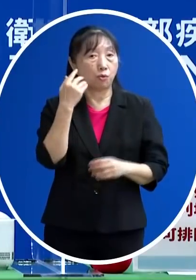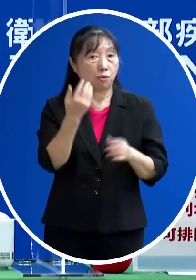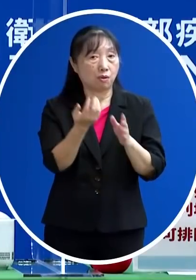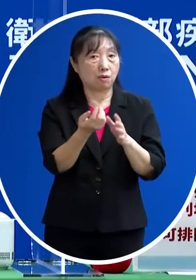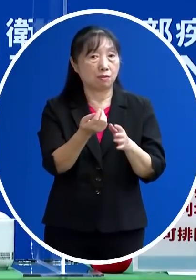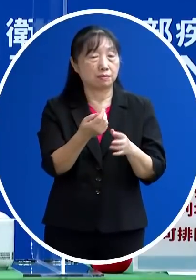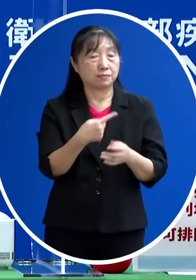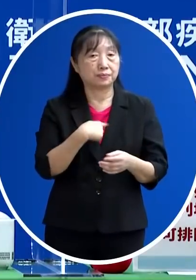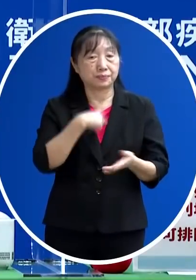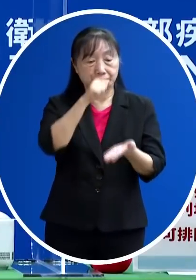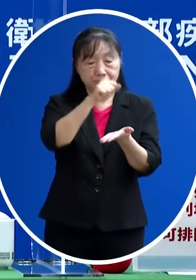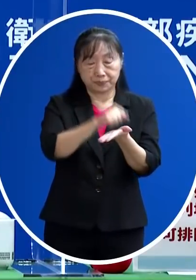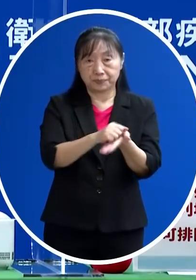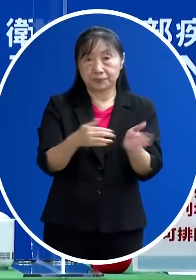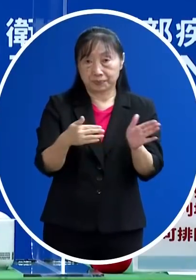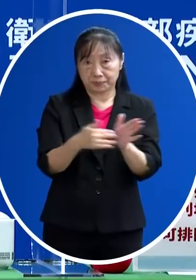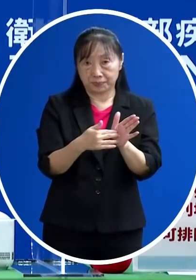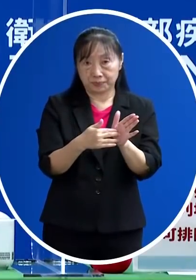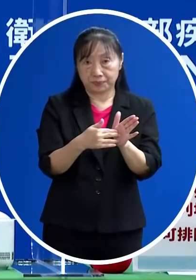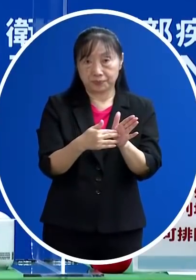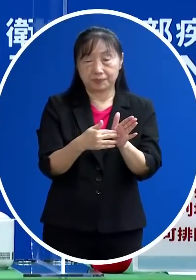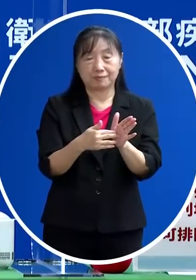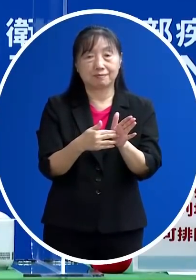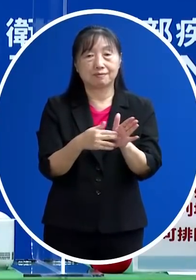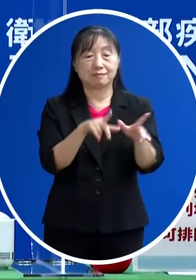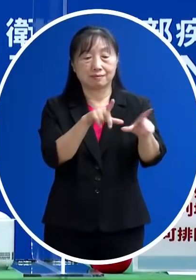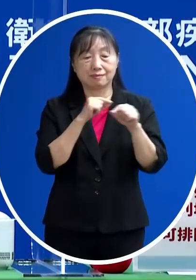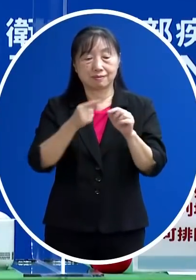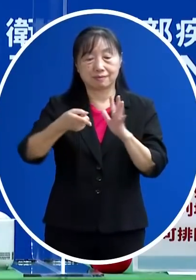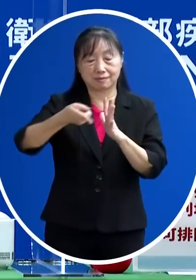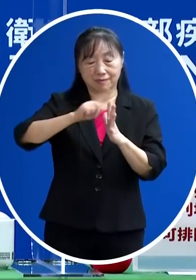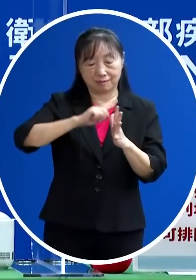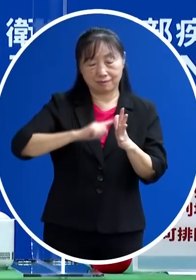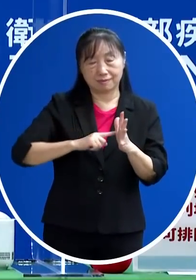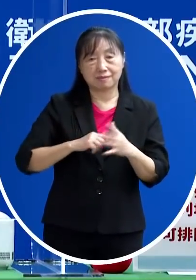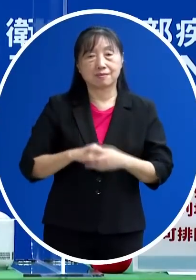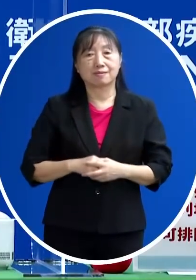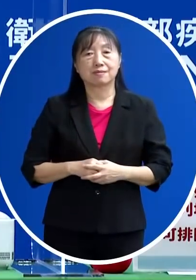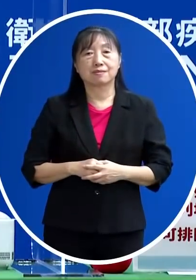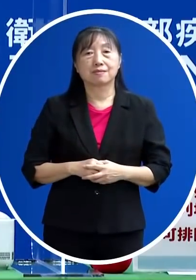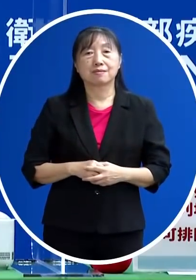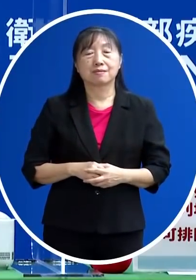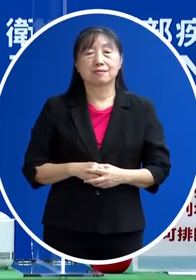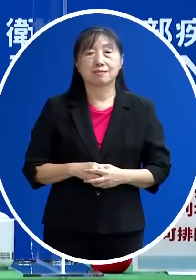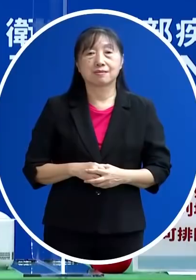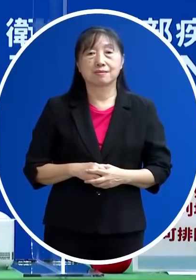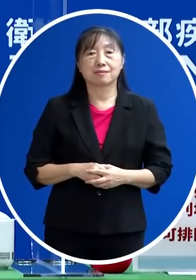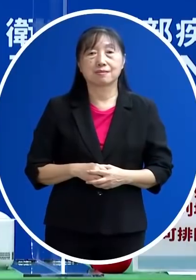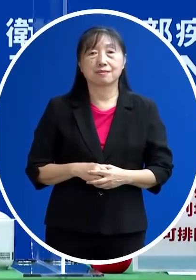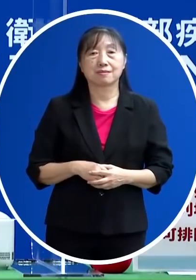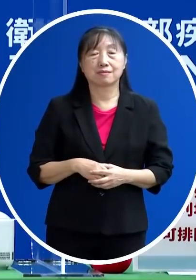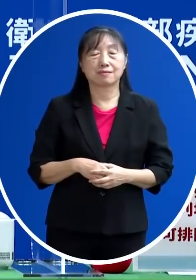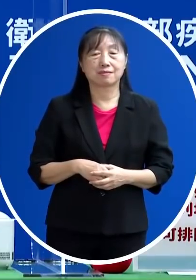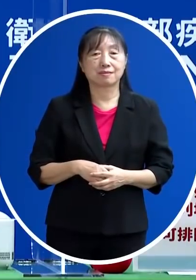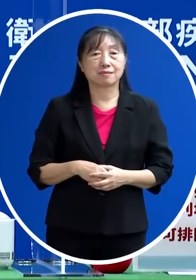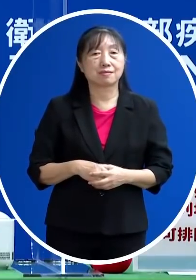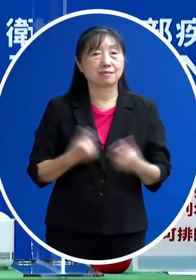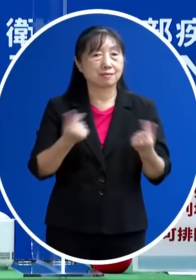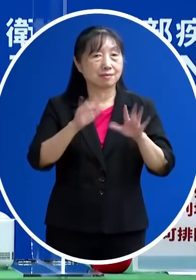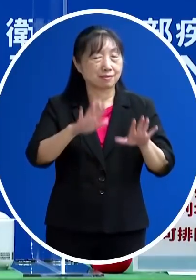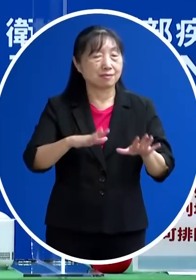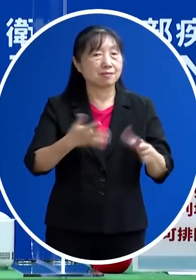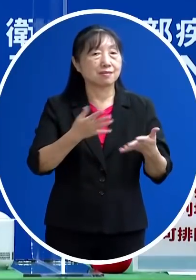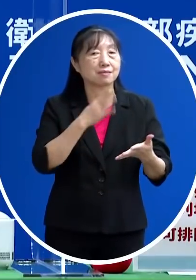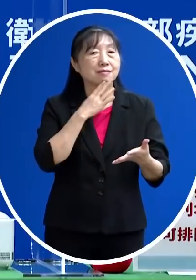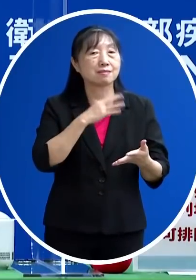院的這個登記完成那按照順序 因為我們現在無論是各個進